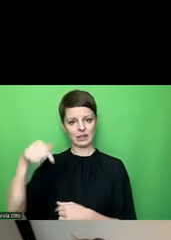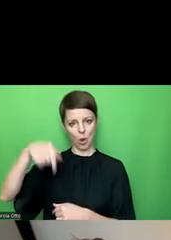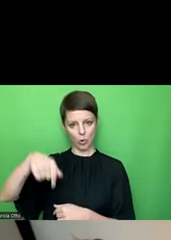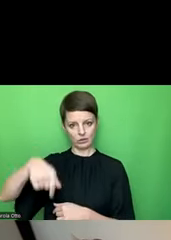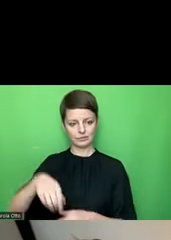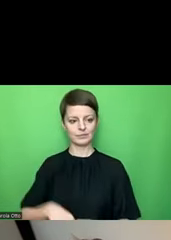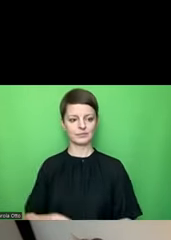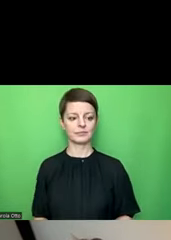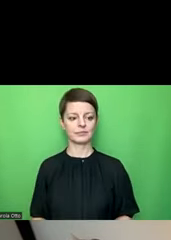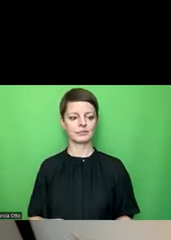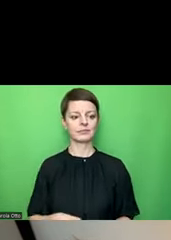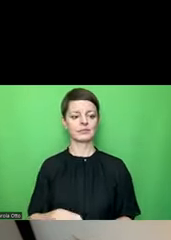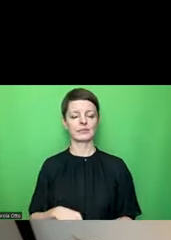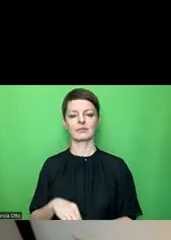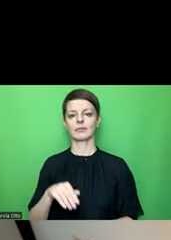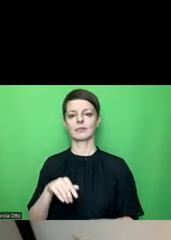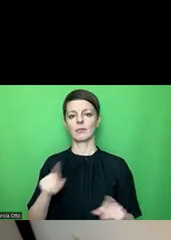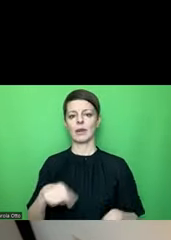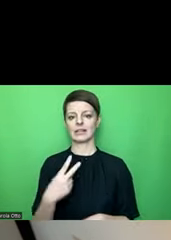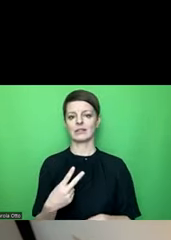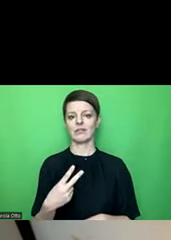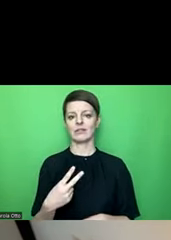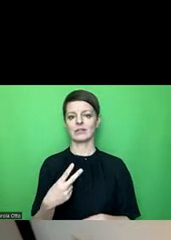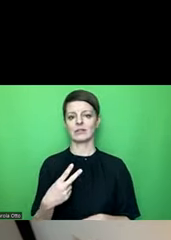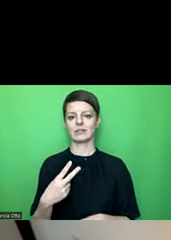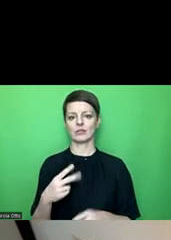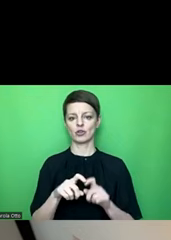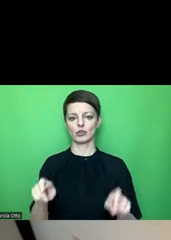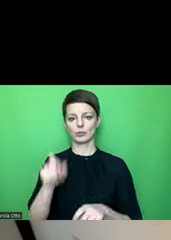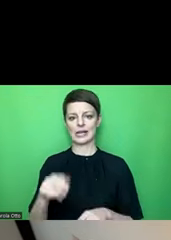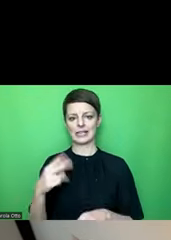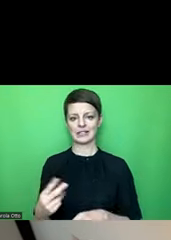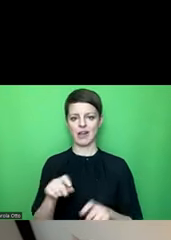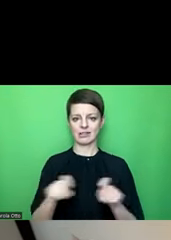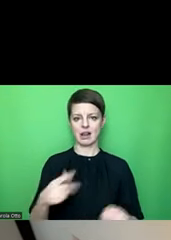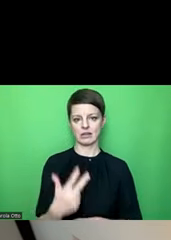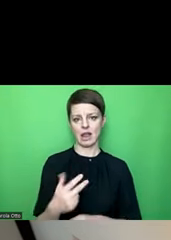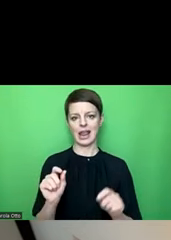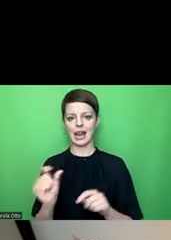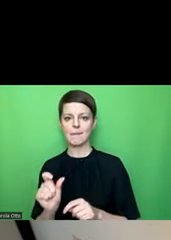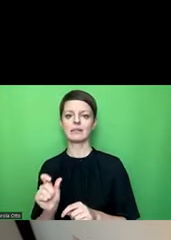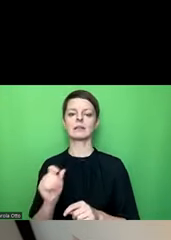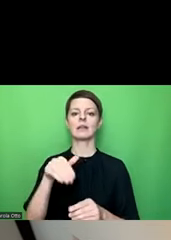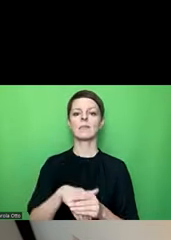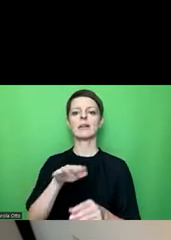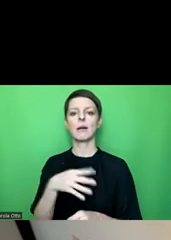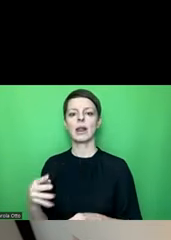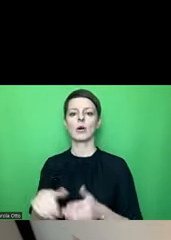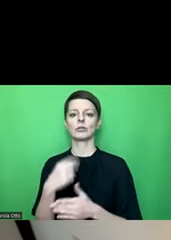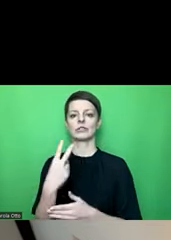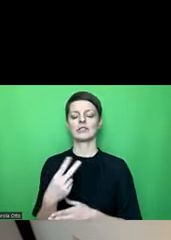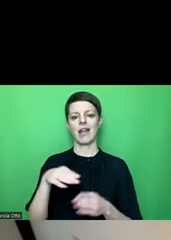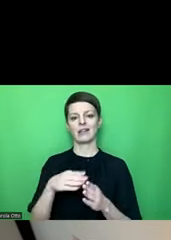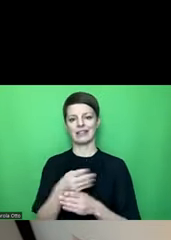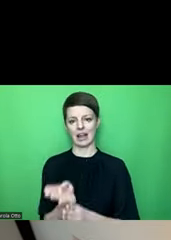A2 ausgewählt, bearbeitbar, Spalte 2, Zeile 3, Element, dieses Tabellenblatt enthält eine Tabelle und zwei Diagramme.